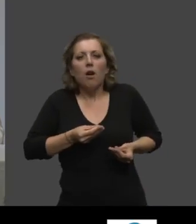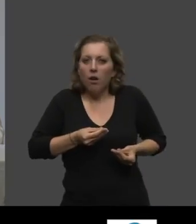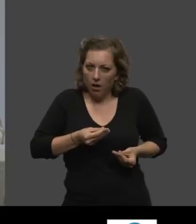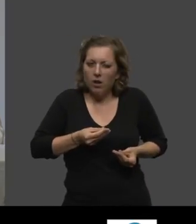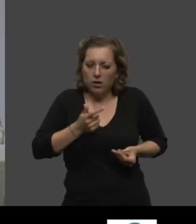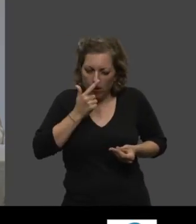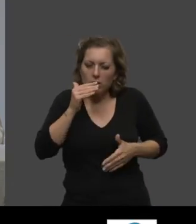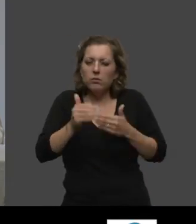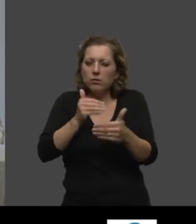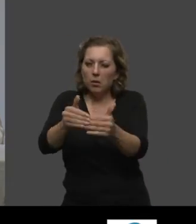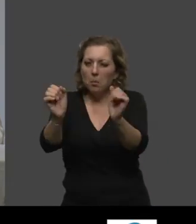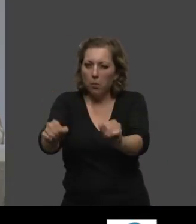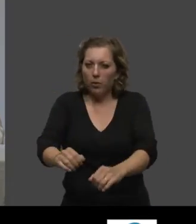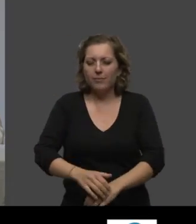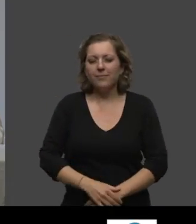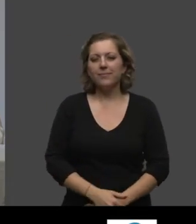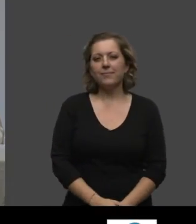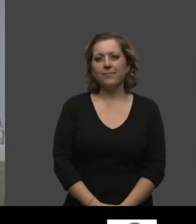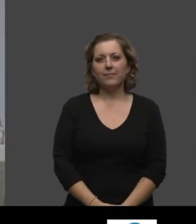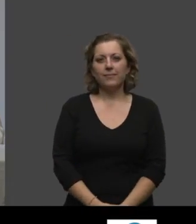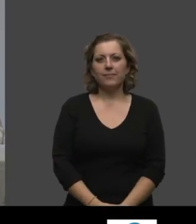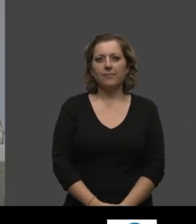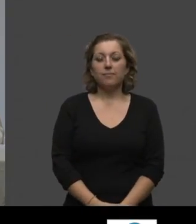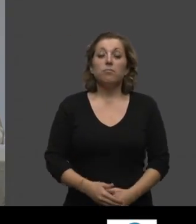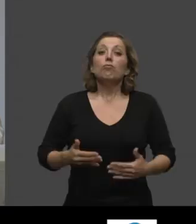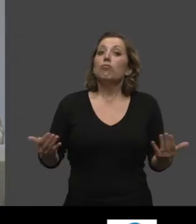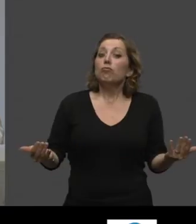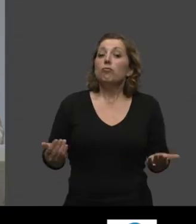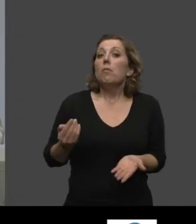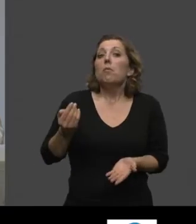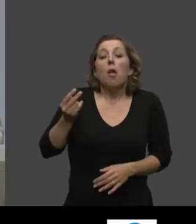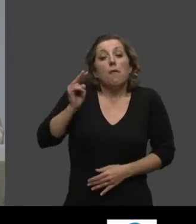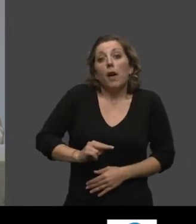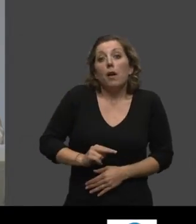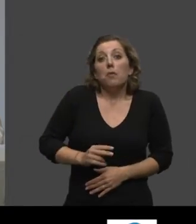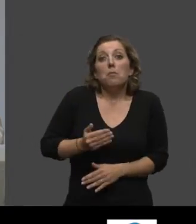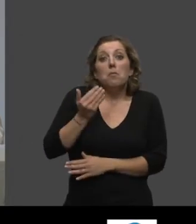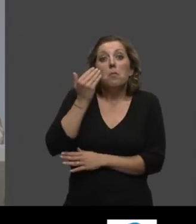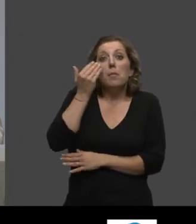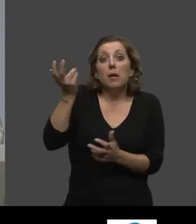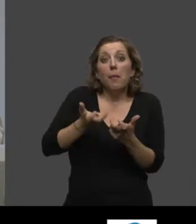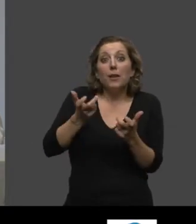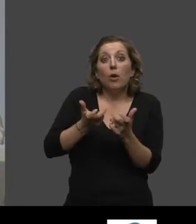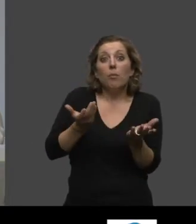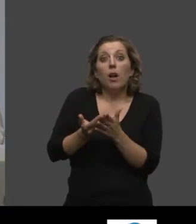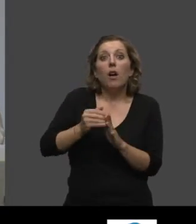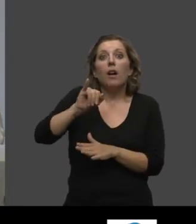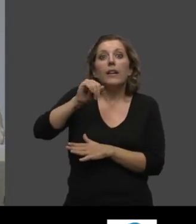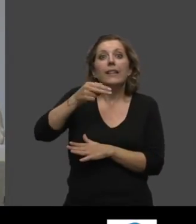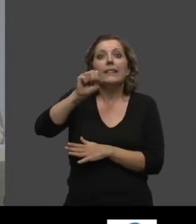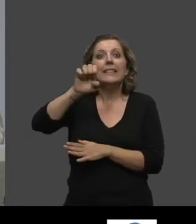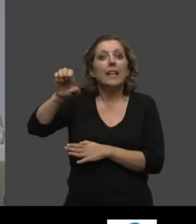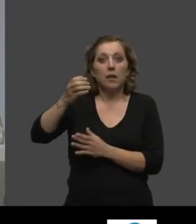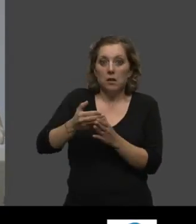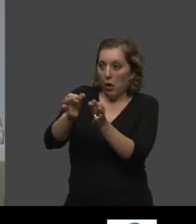sommes dans le bon sens. Alors c'est vrai que quand on regarde les résultats de l'INSEE,